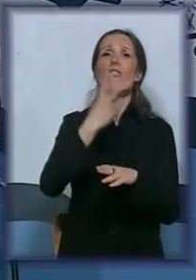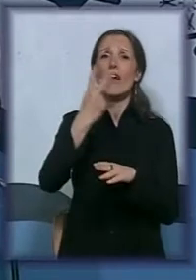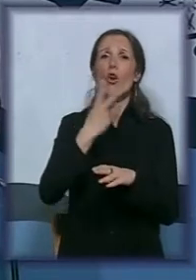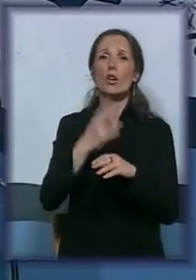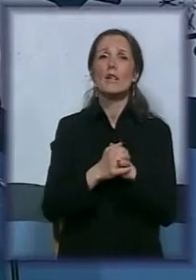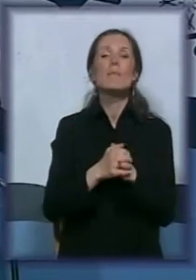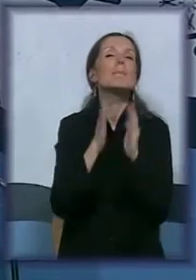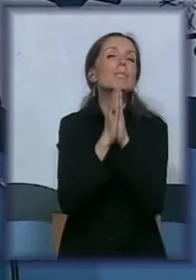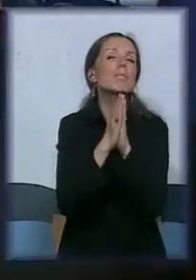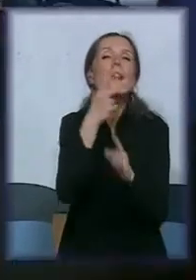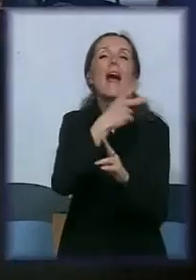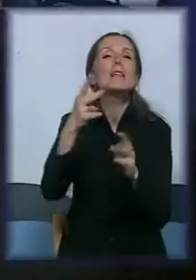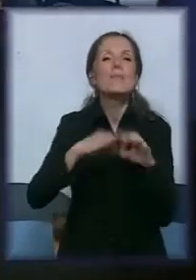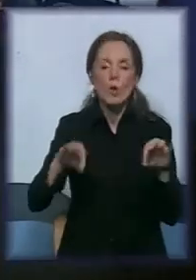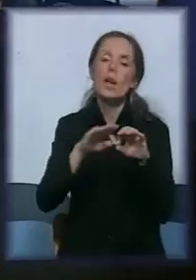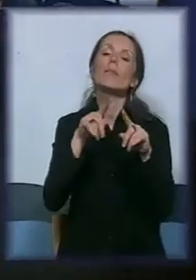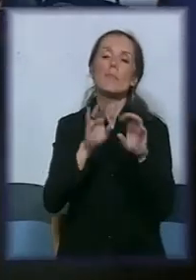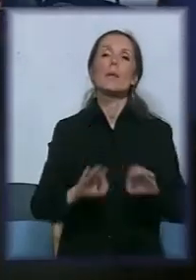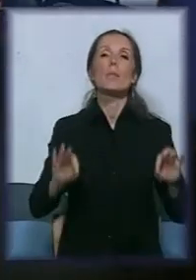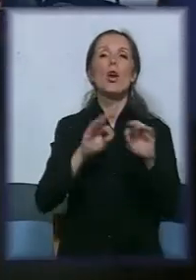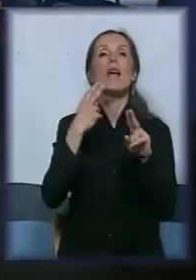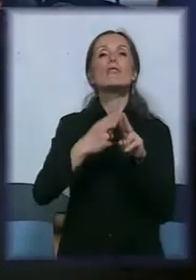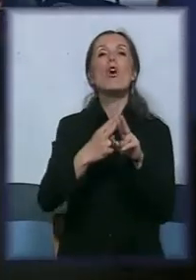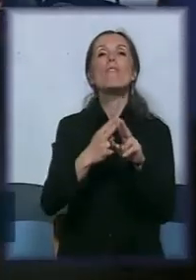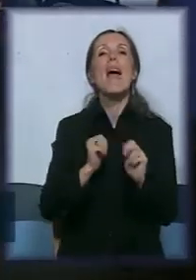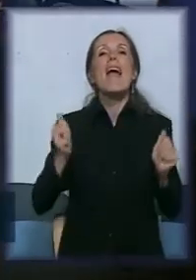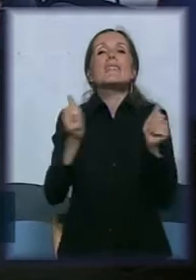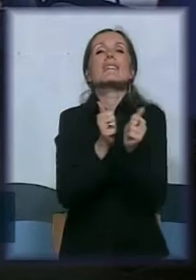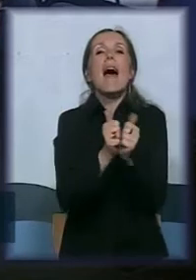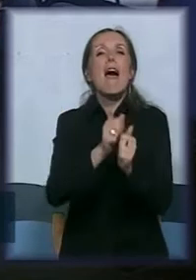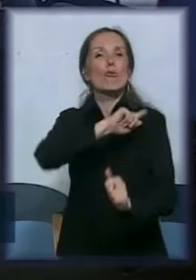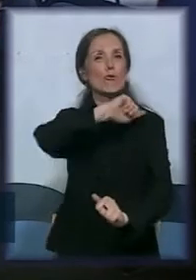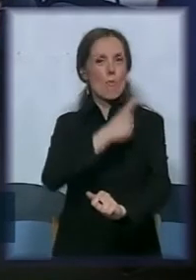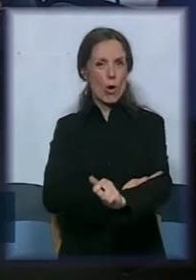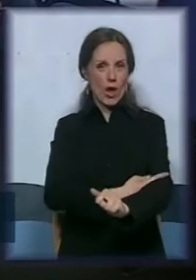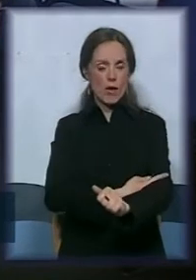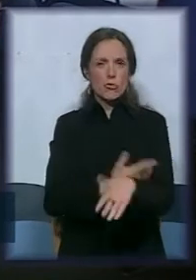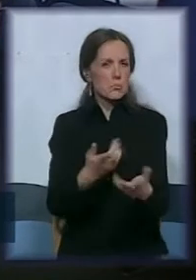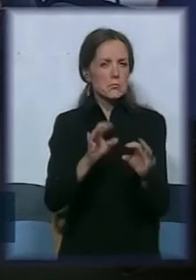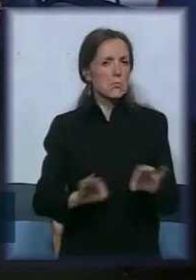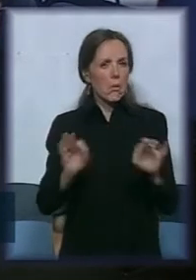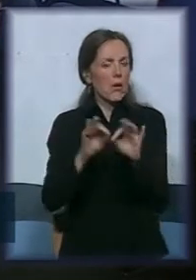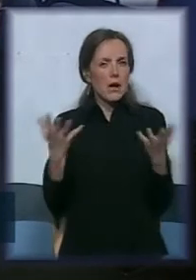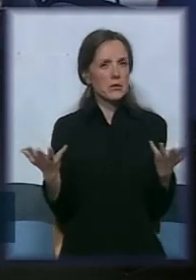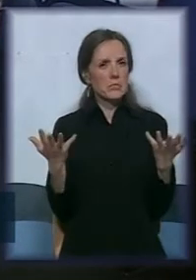samo naslov projekta. Naravno, projekat je Zajedno smo jači. On je vezan za